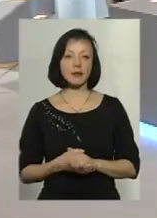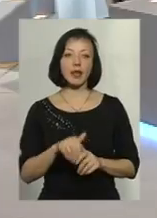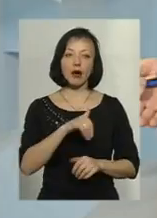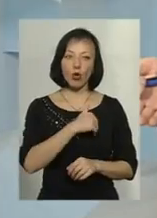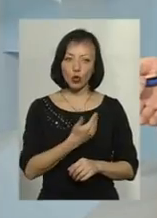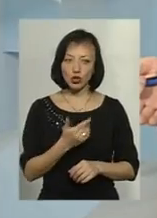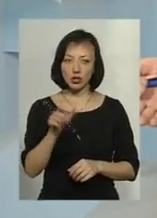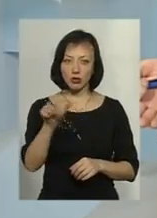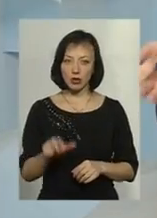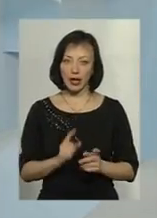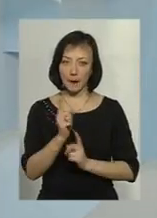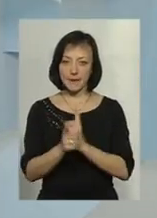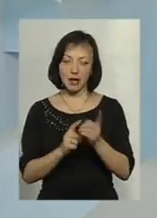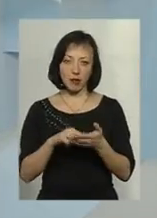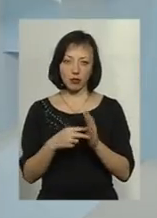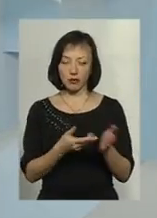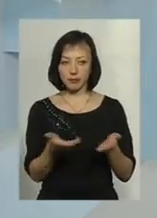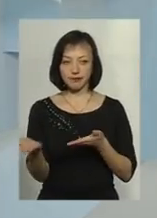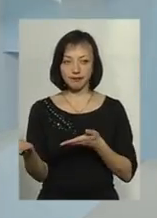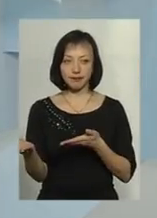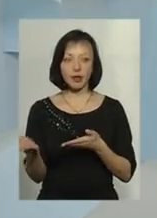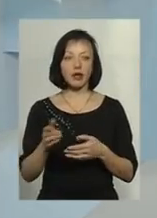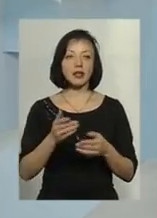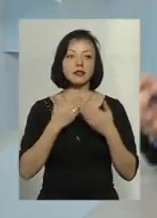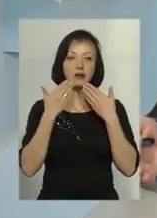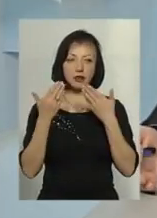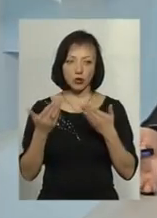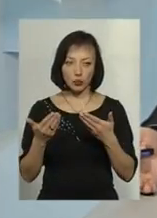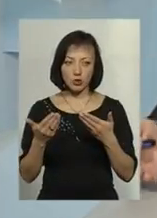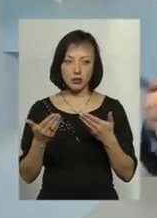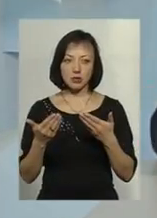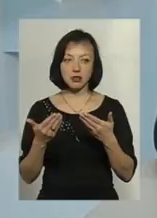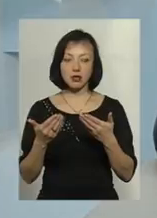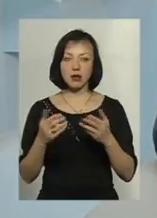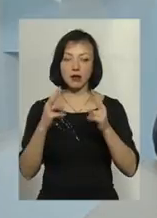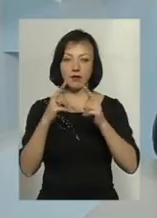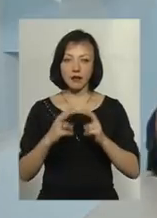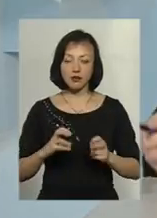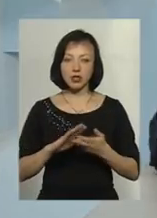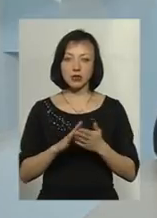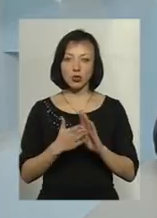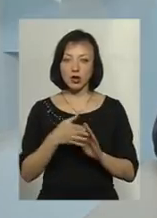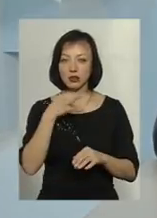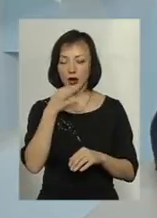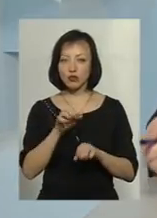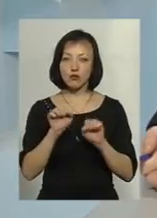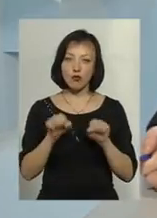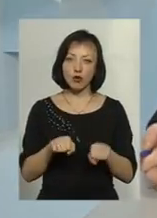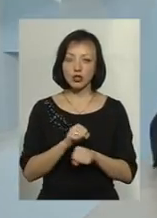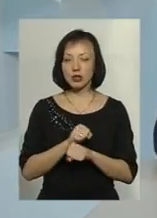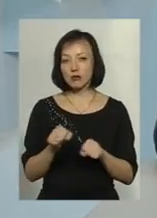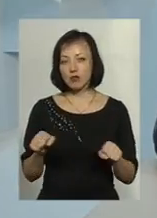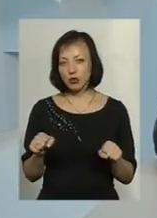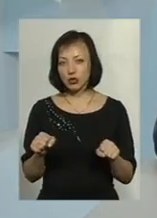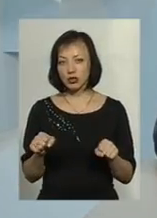перепланувати приміщення, будь ласка, знову ж таки, звернутися, вивчать ситуацію, скажуть, можна так зробити, не